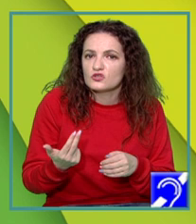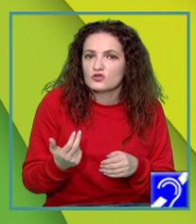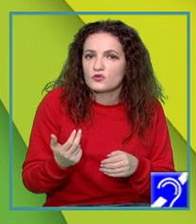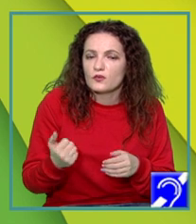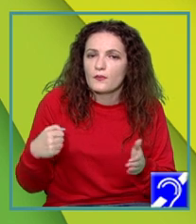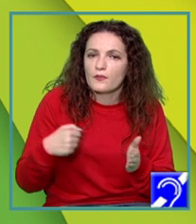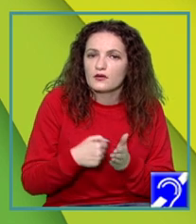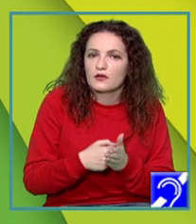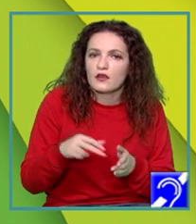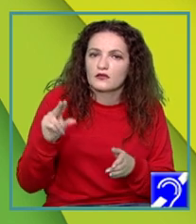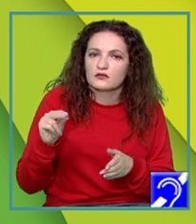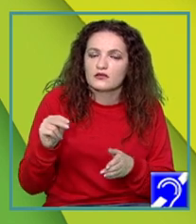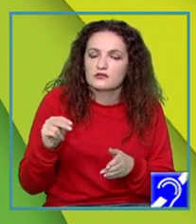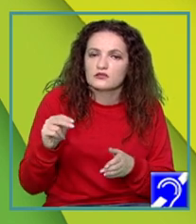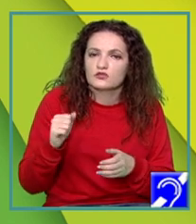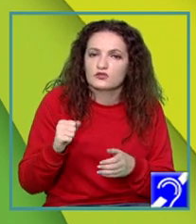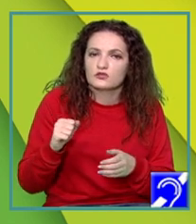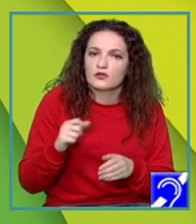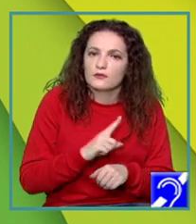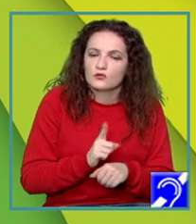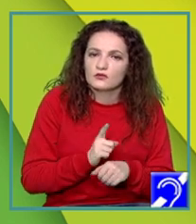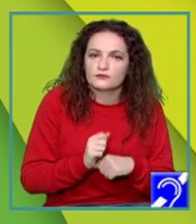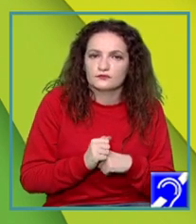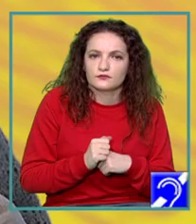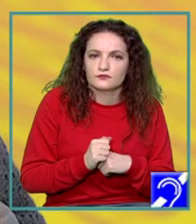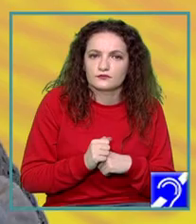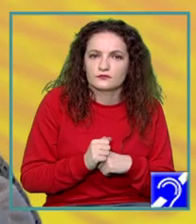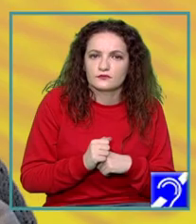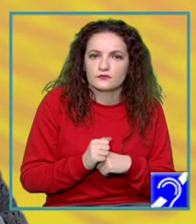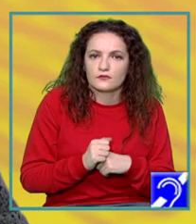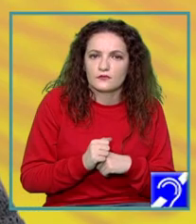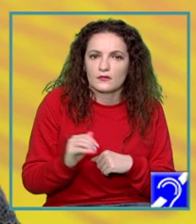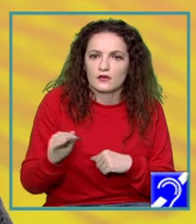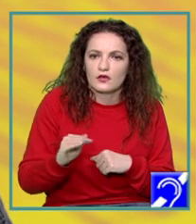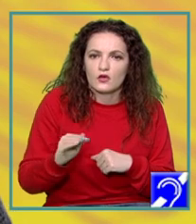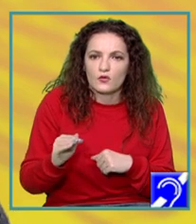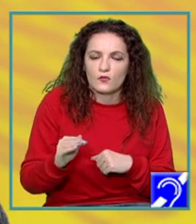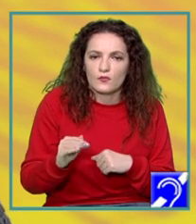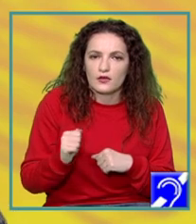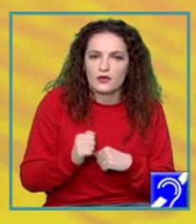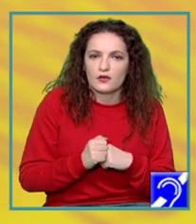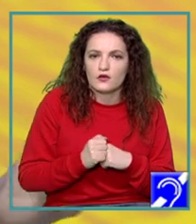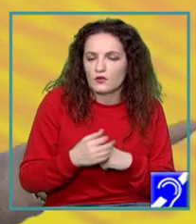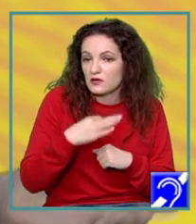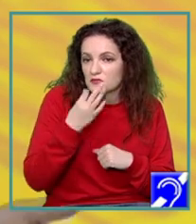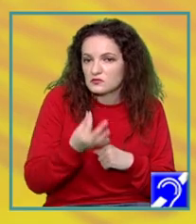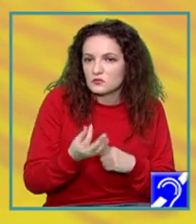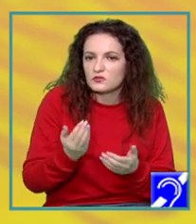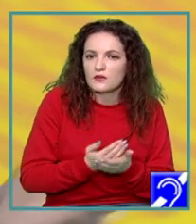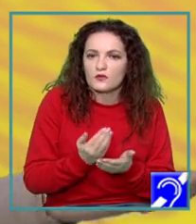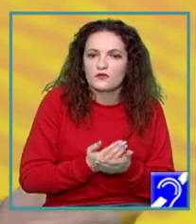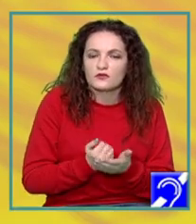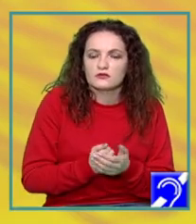30 de minute, da? Deci un maxim de 30 de minute. Copiii cărora eu le-am împărtășit această metodă și în